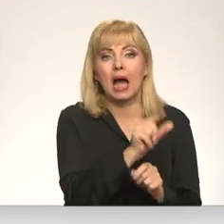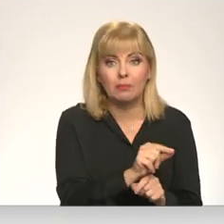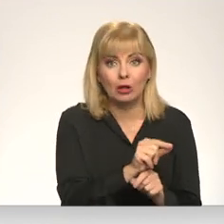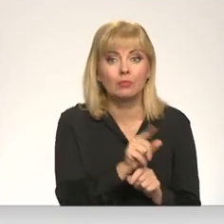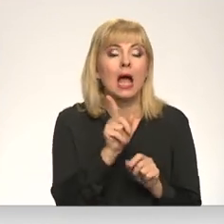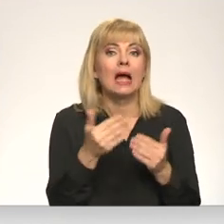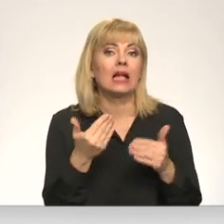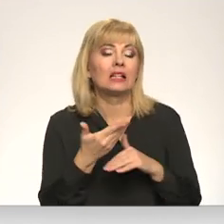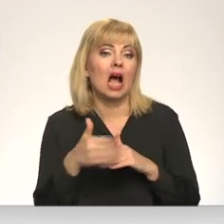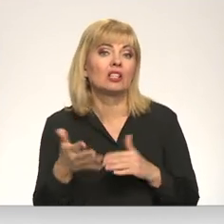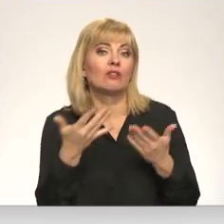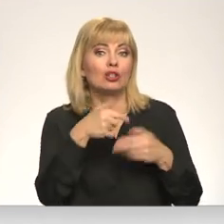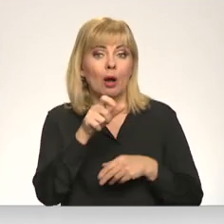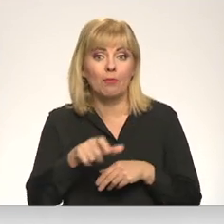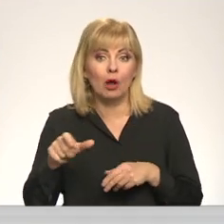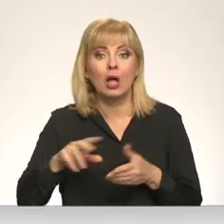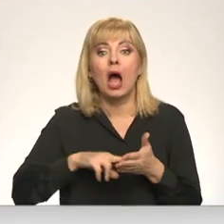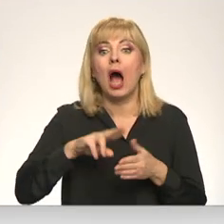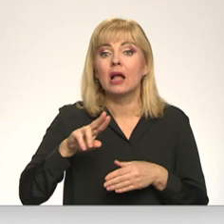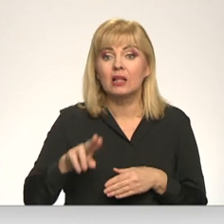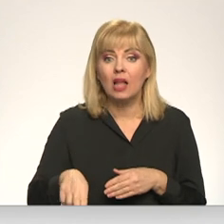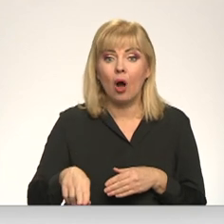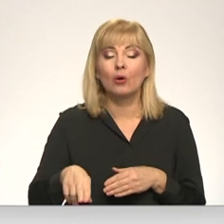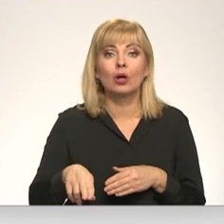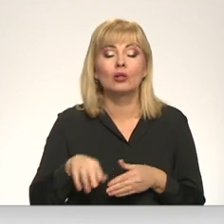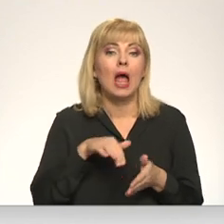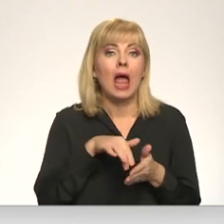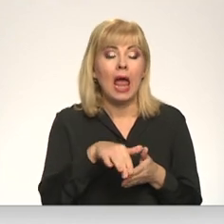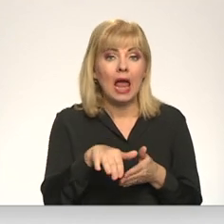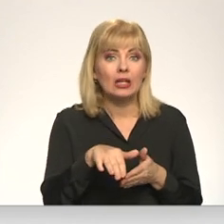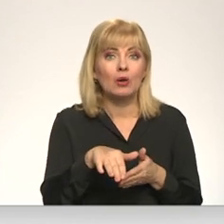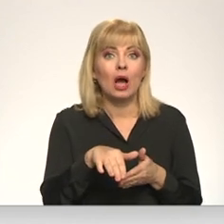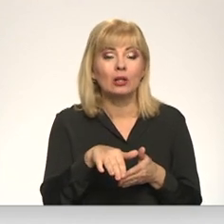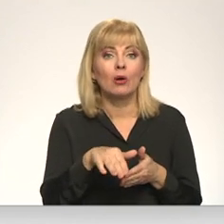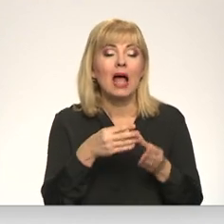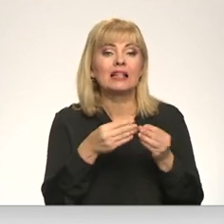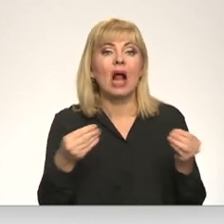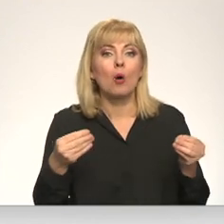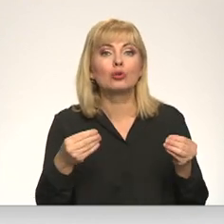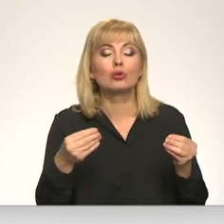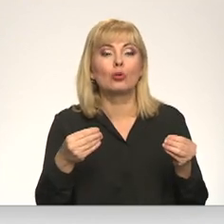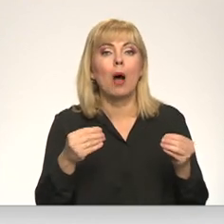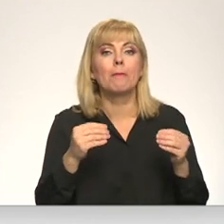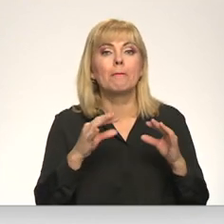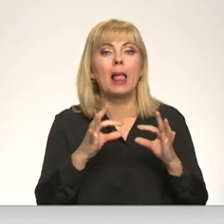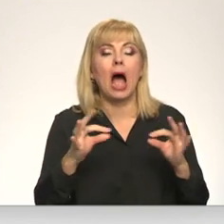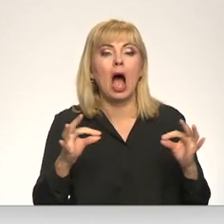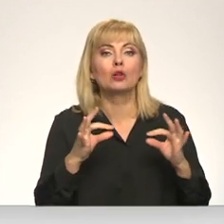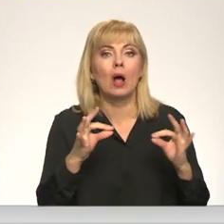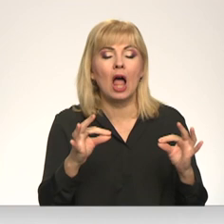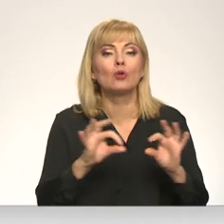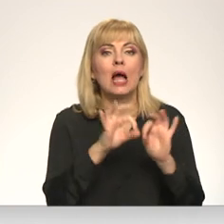atsevišķi politike atļaujās, ejot pa plānu trālslo ledu, sākt